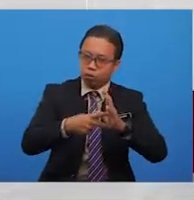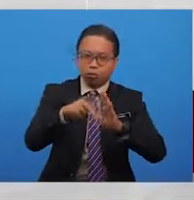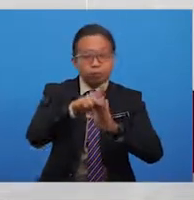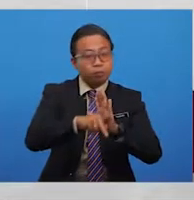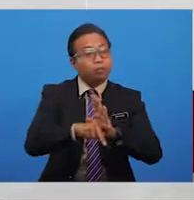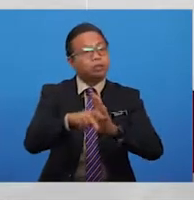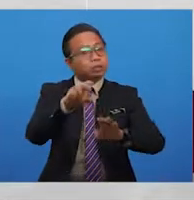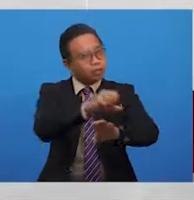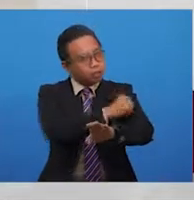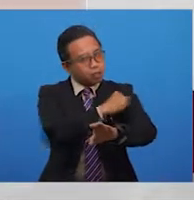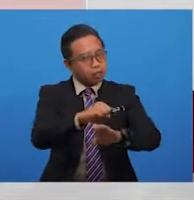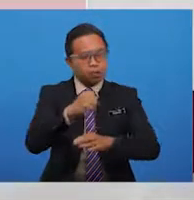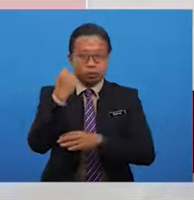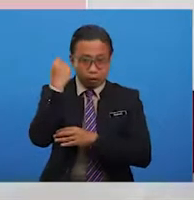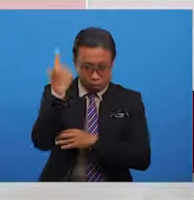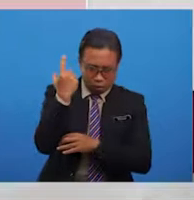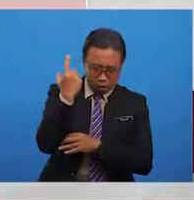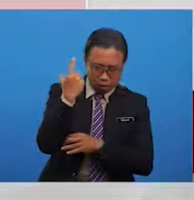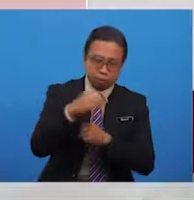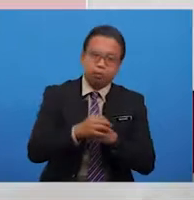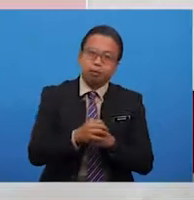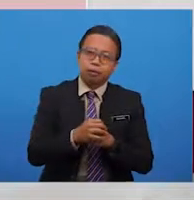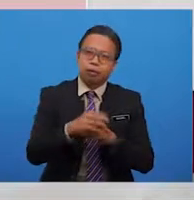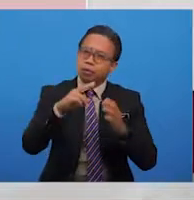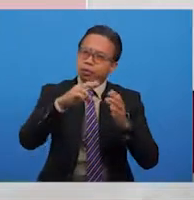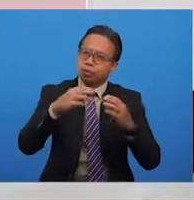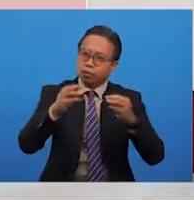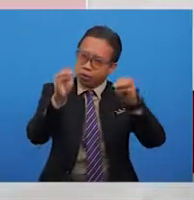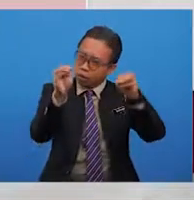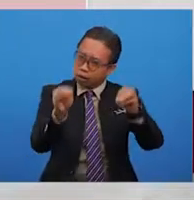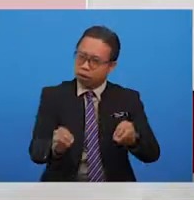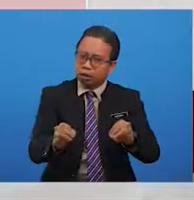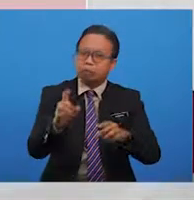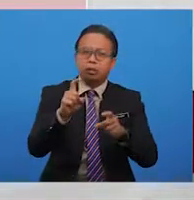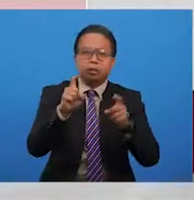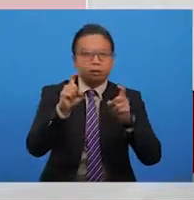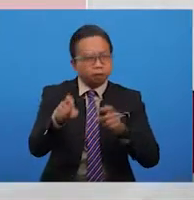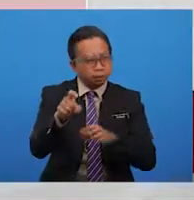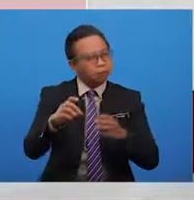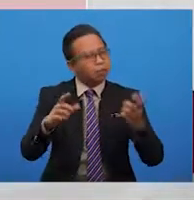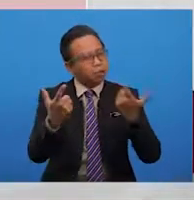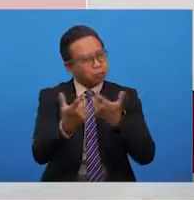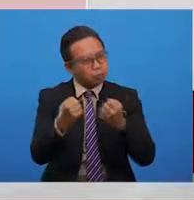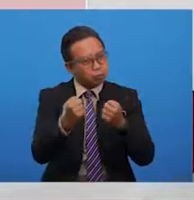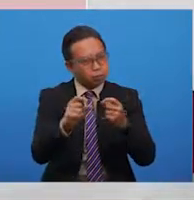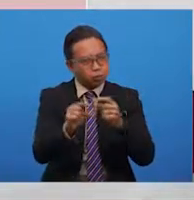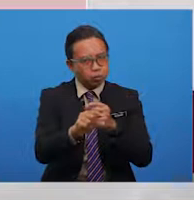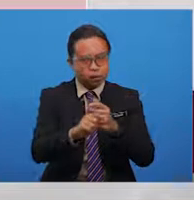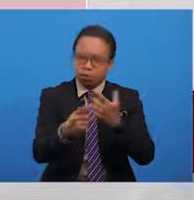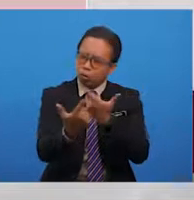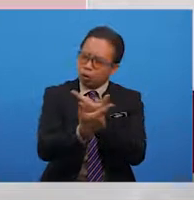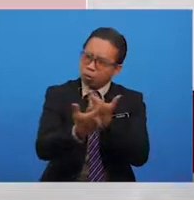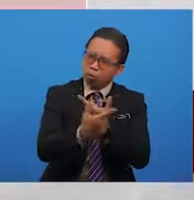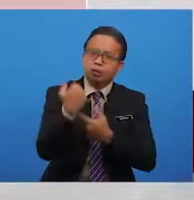sedar bahawa sehingga kini masyarakat masih bertelaga untuk menentukan sama